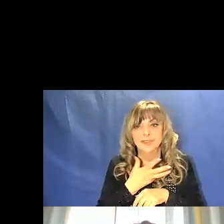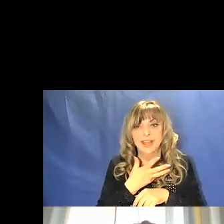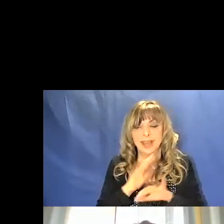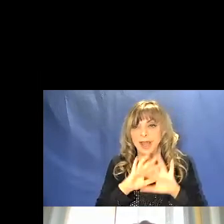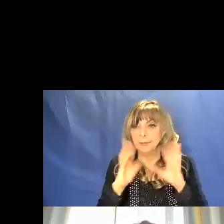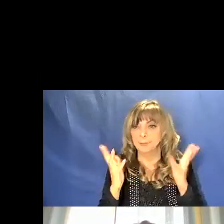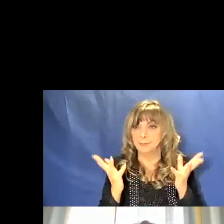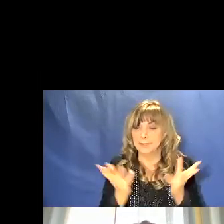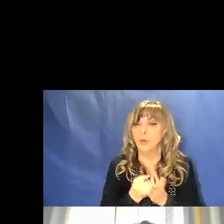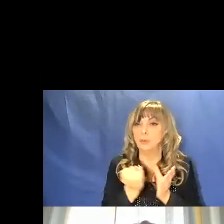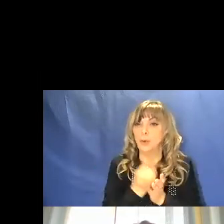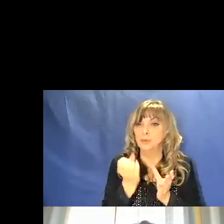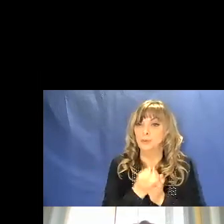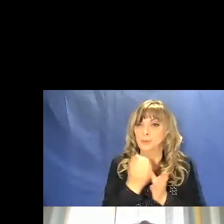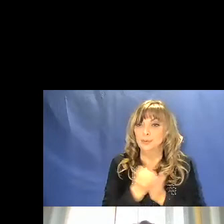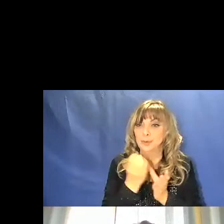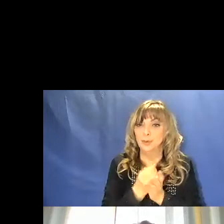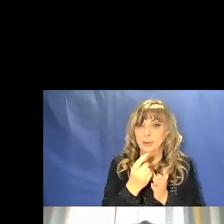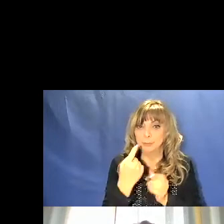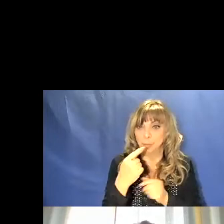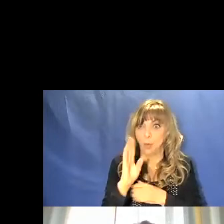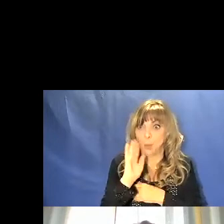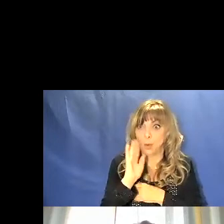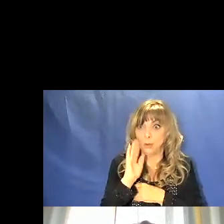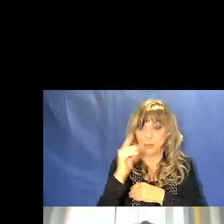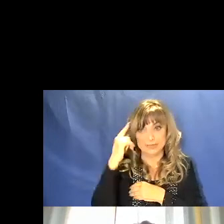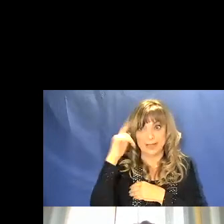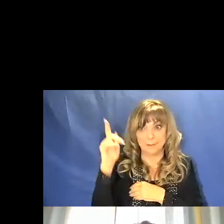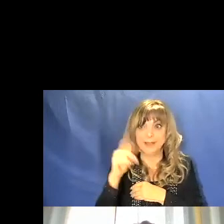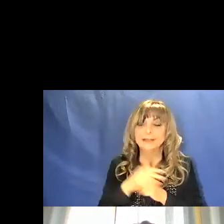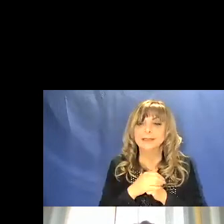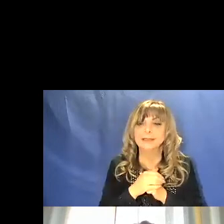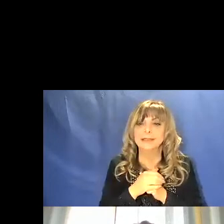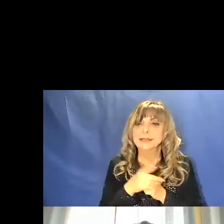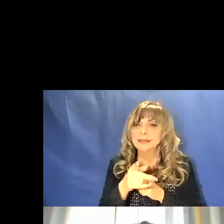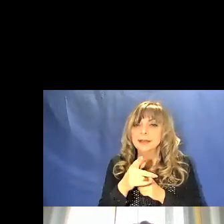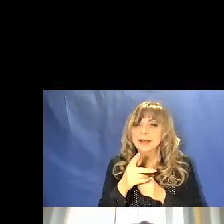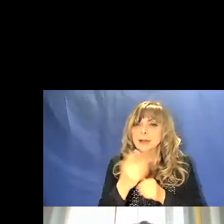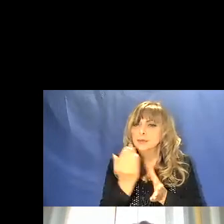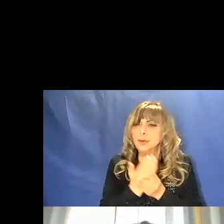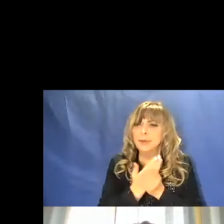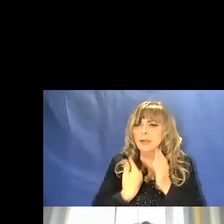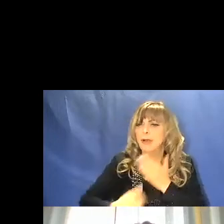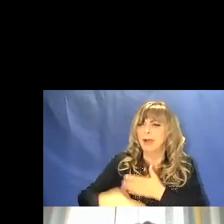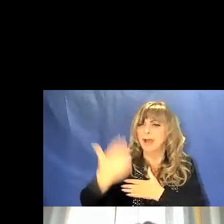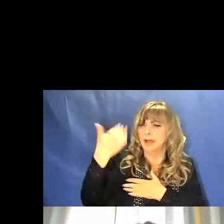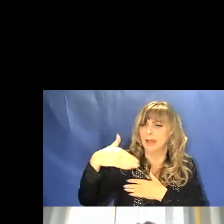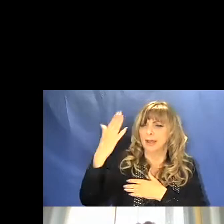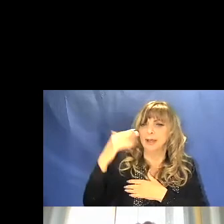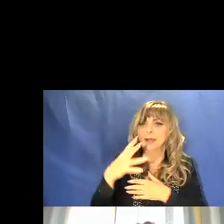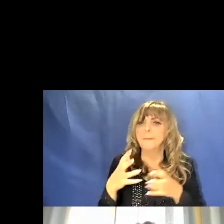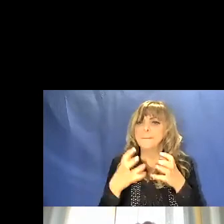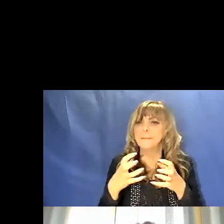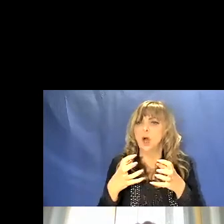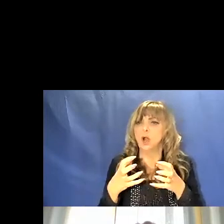delle produzioni sapiens il più antico documento un blocco